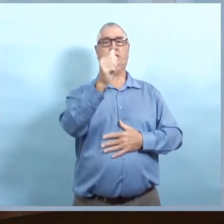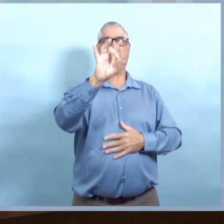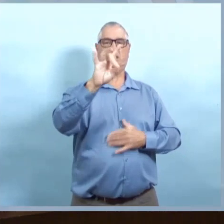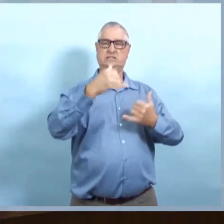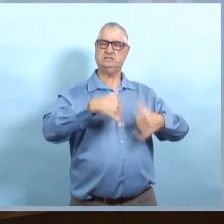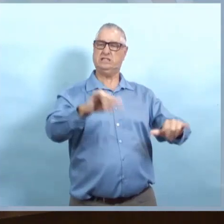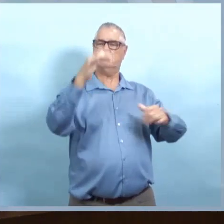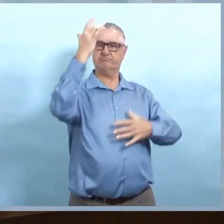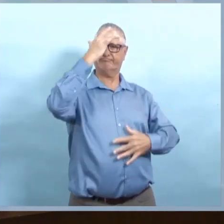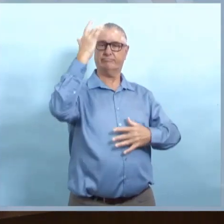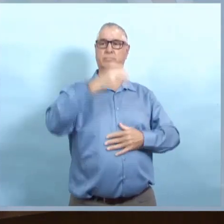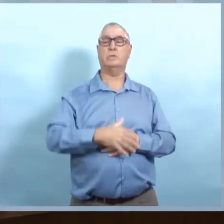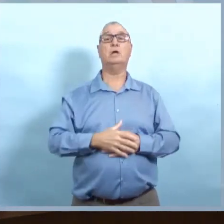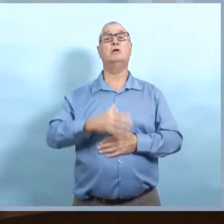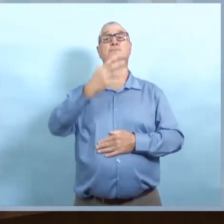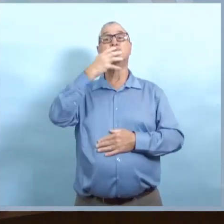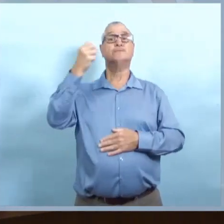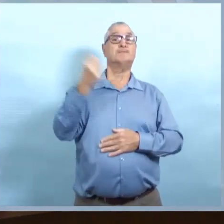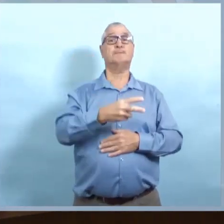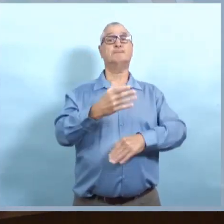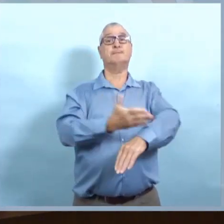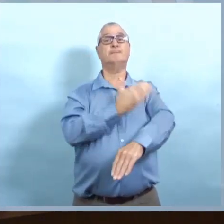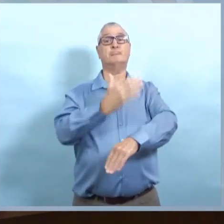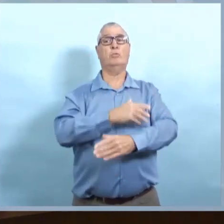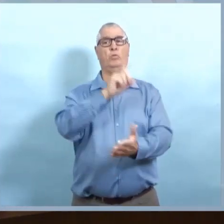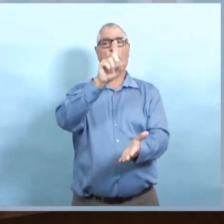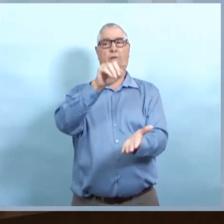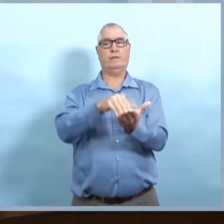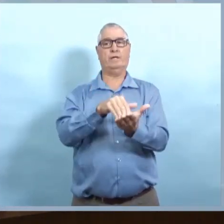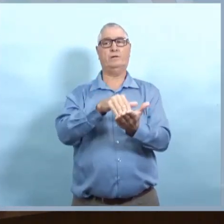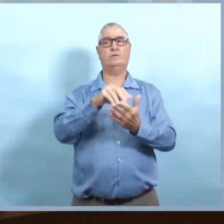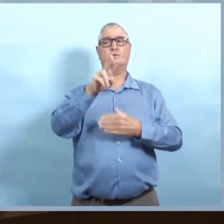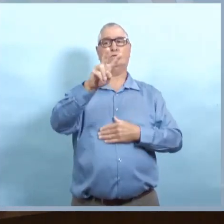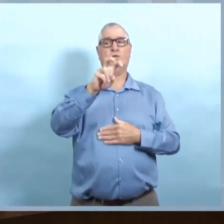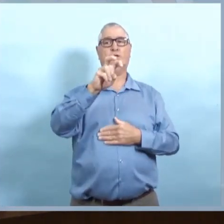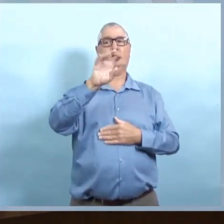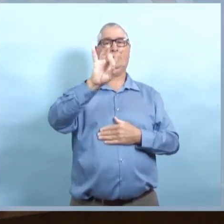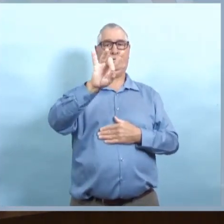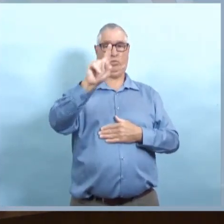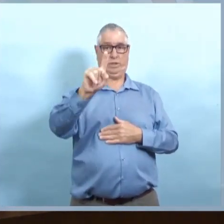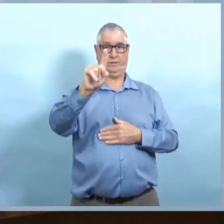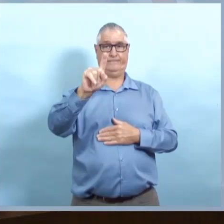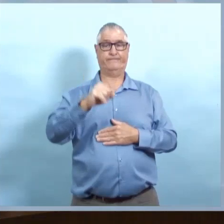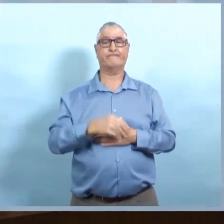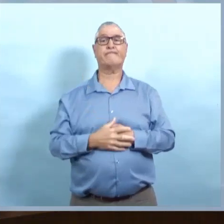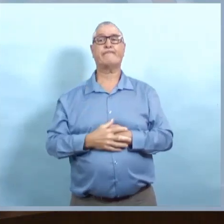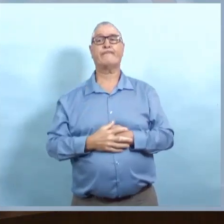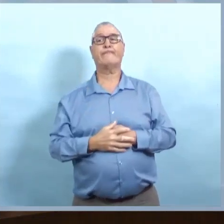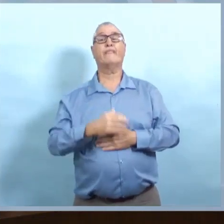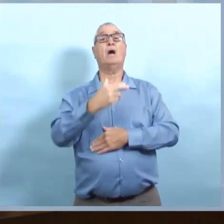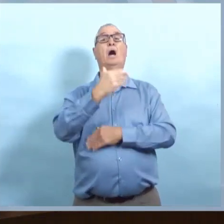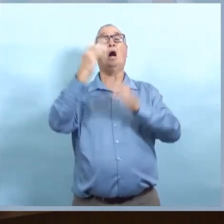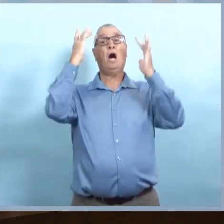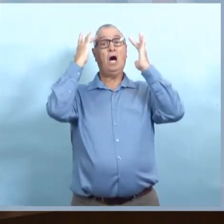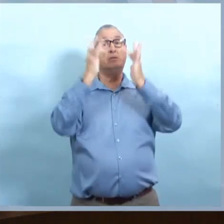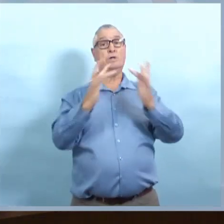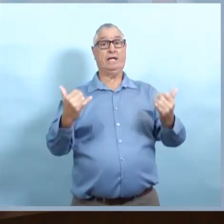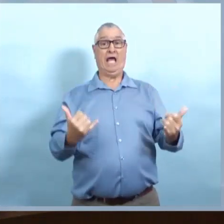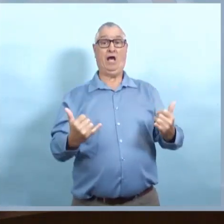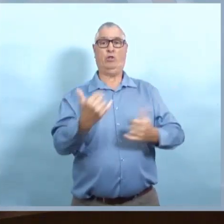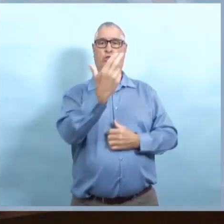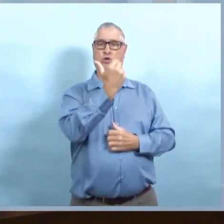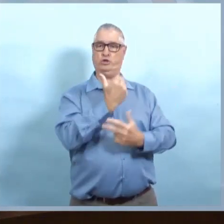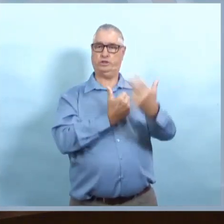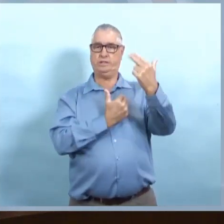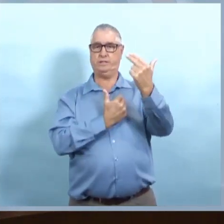Nous avons 618 cas actifs avec 1 281 qui sont considérés comme guéris de la